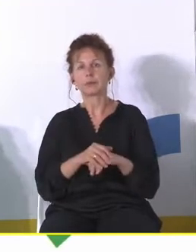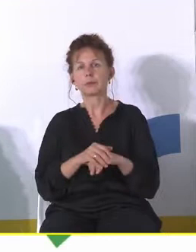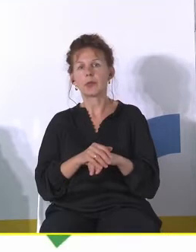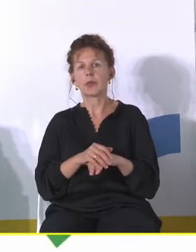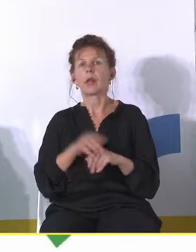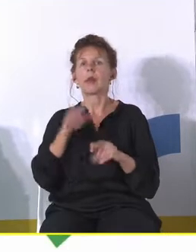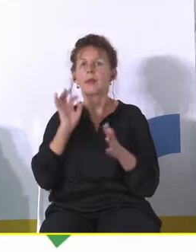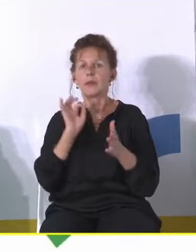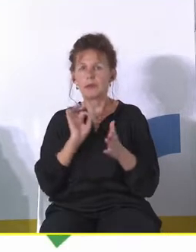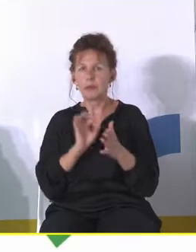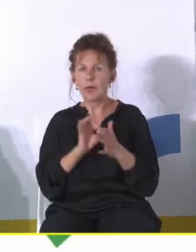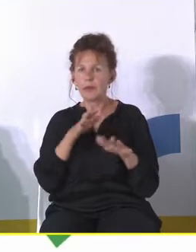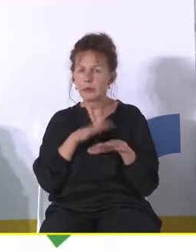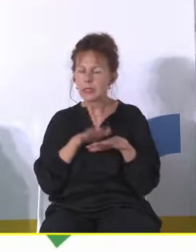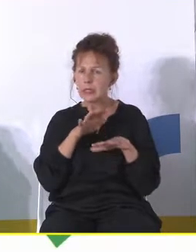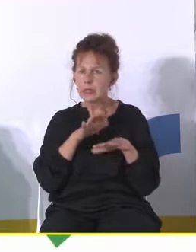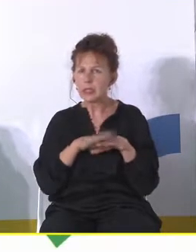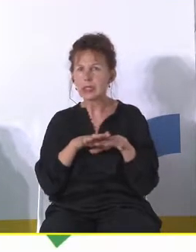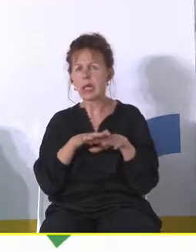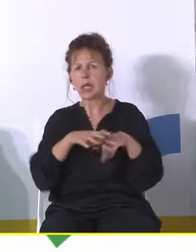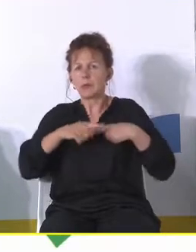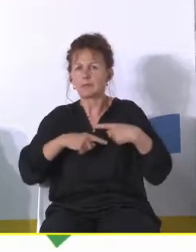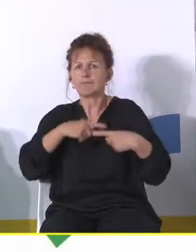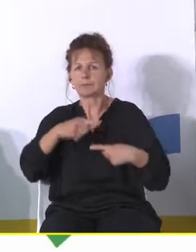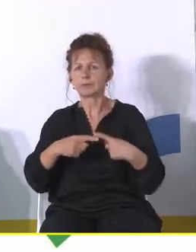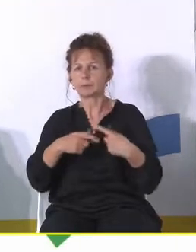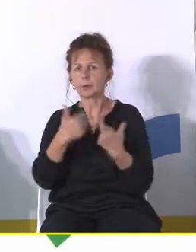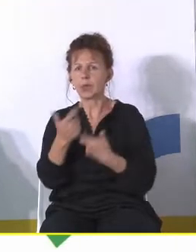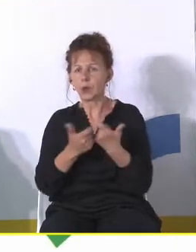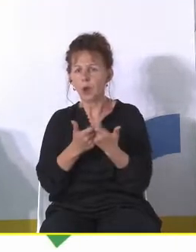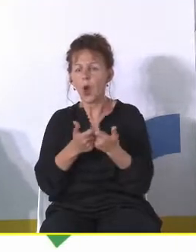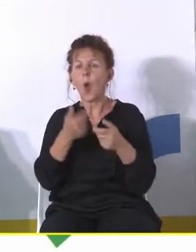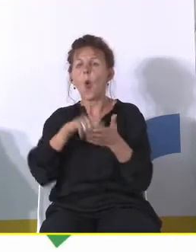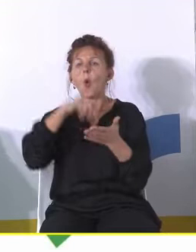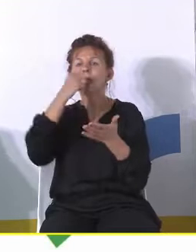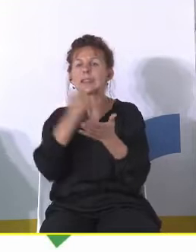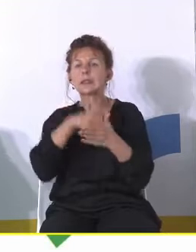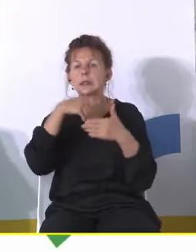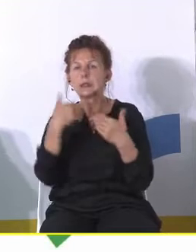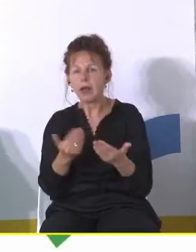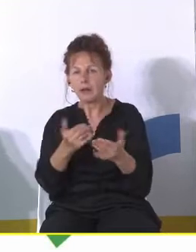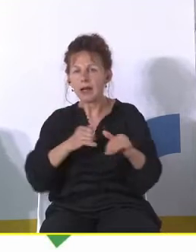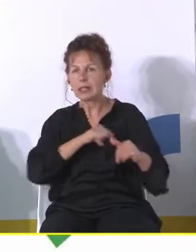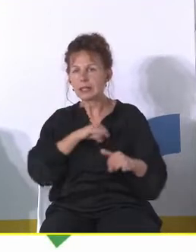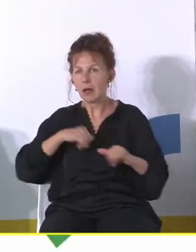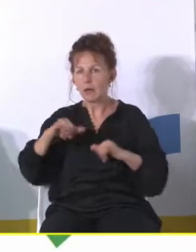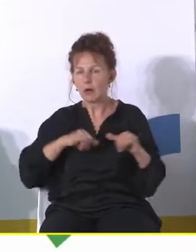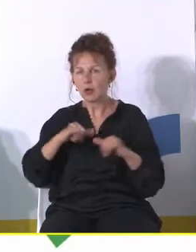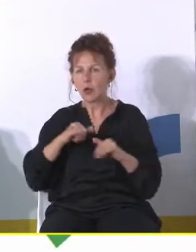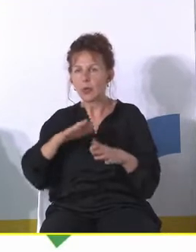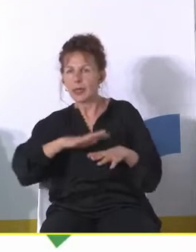funkcjonują w pewnym systemie, który został jakby dla nich stworzony. Ustawa o samorządzie terytorialnym, właściwie